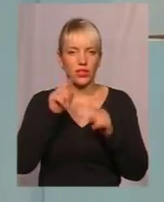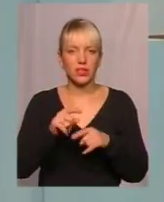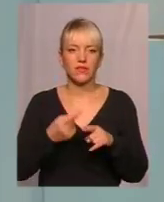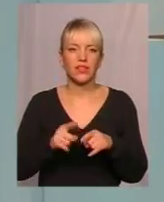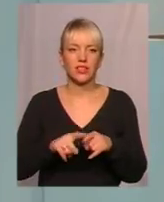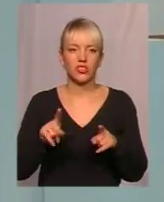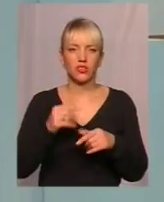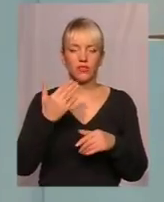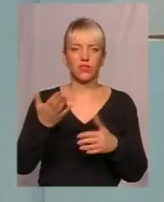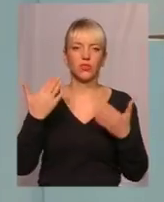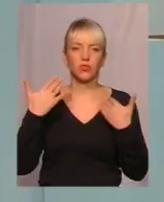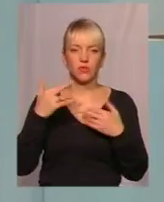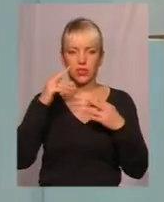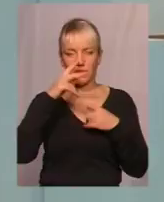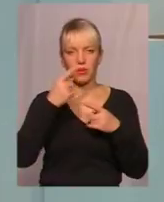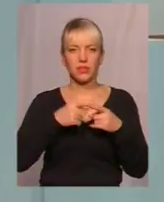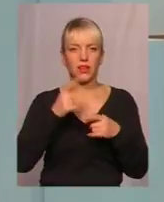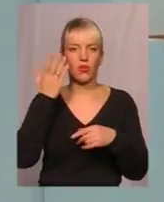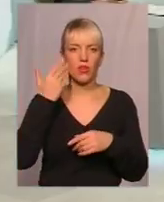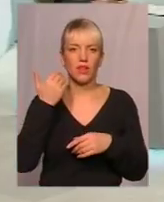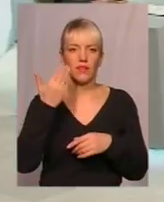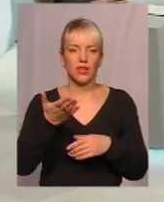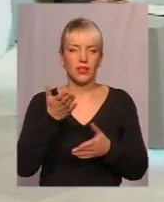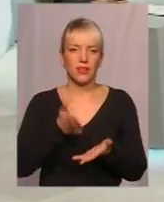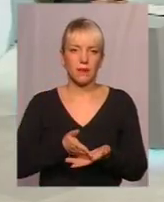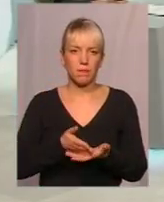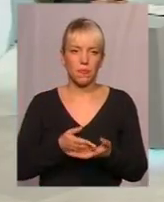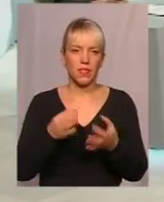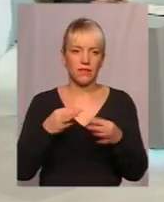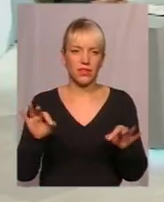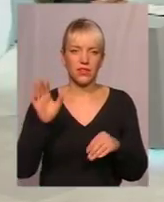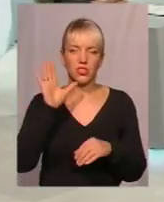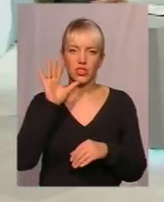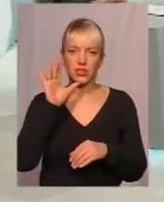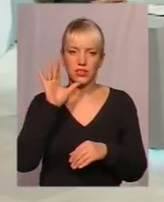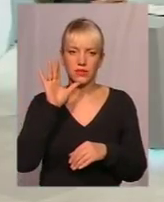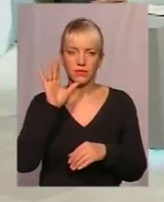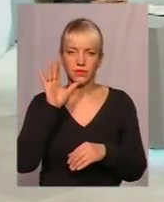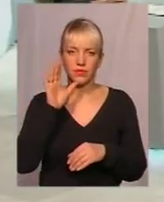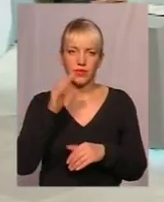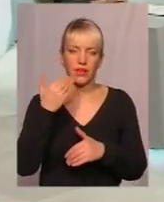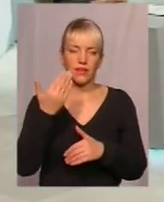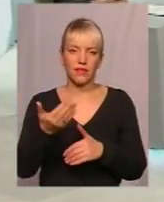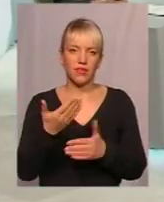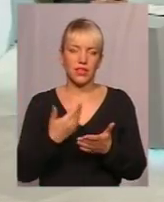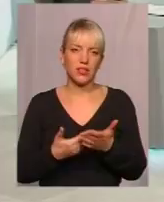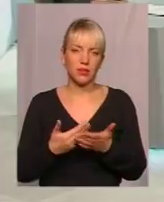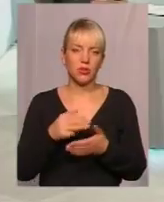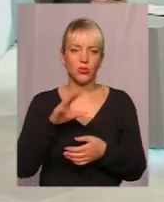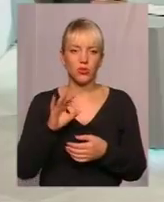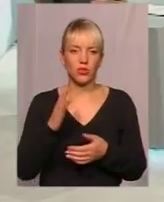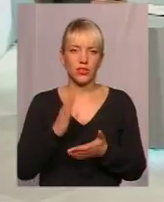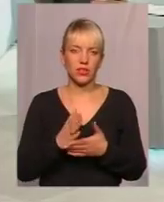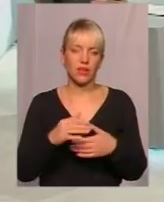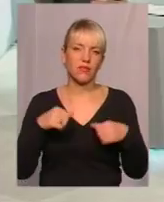що ви відпочиваєте неправильно це тоді коли є вільний час ви нібито знаходитесь в